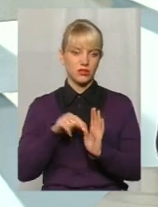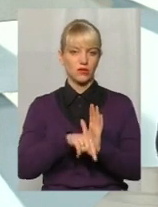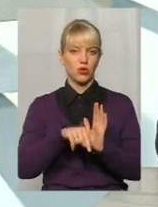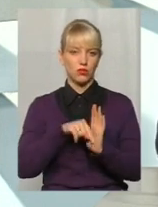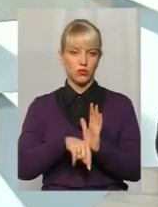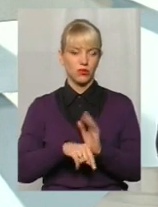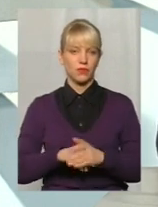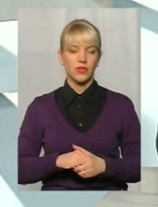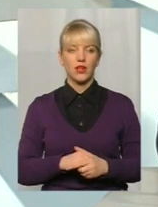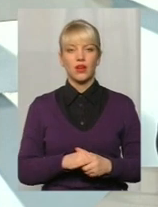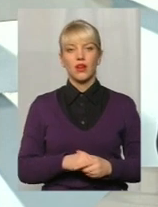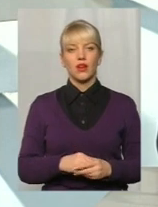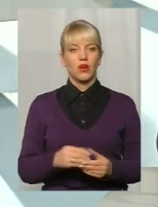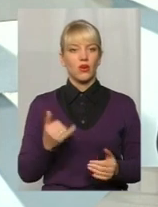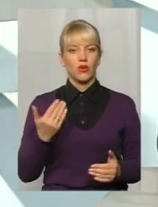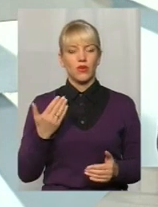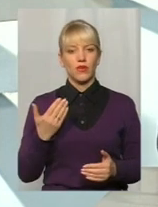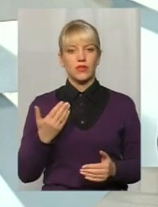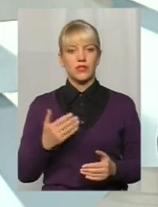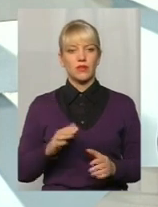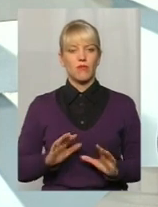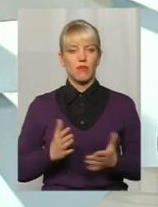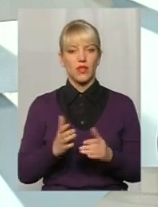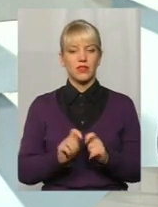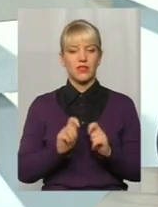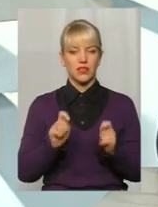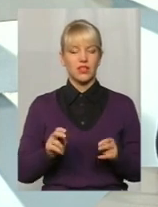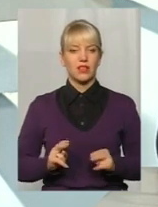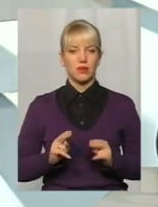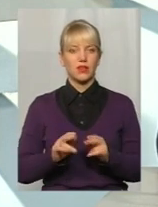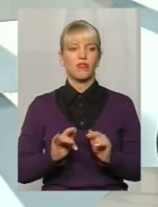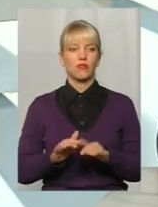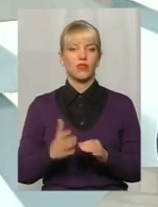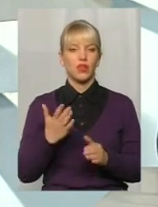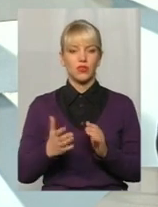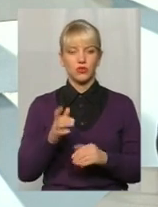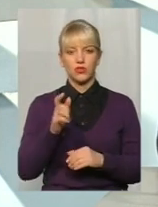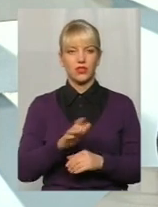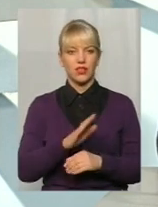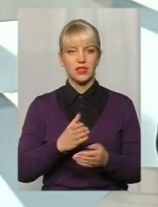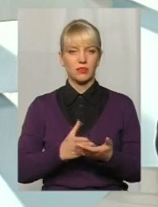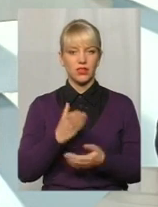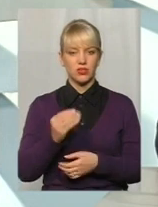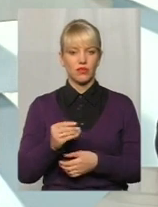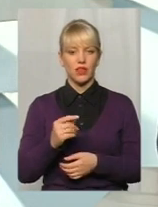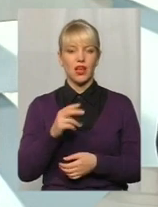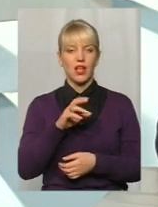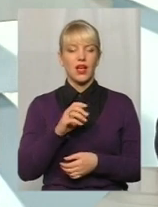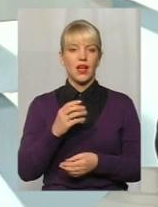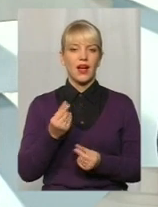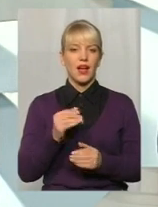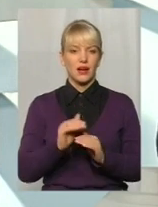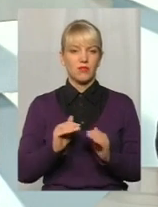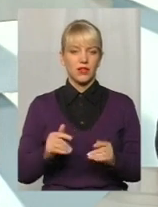у разі з моменту відкриття виконавчого провадження, якщо особа 6 місяців не сплачувала аліменти, до неї можуть